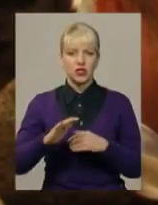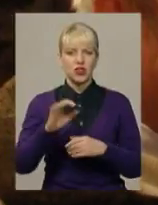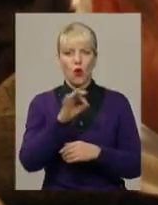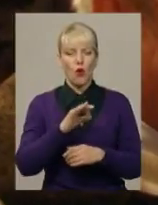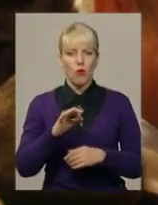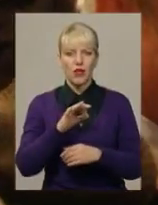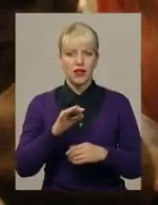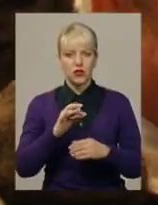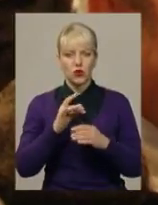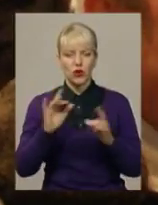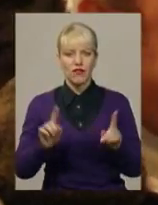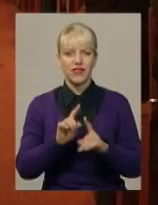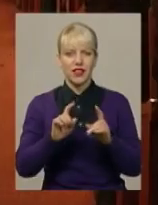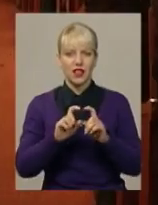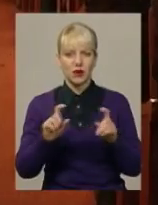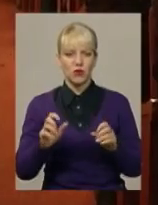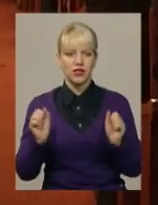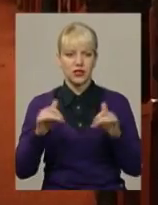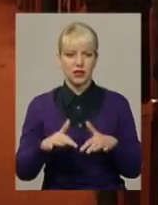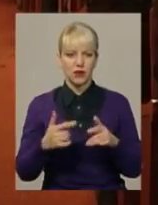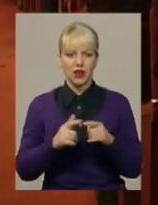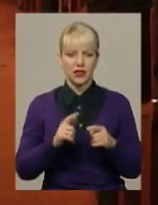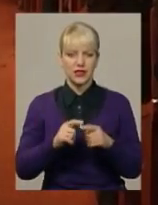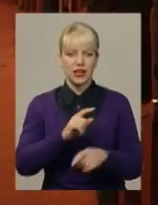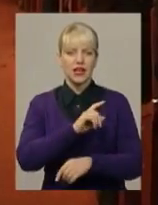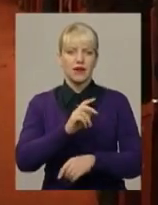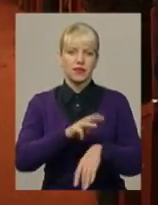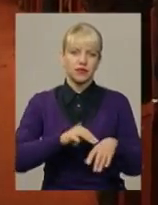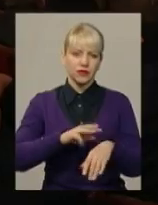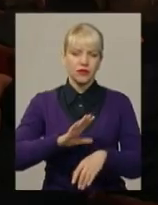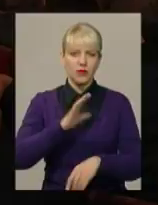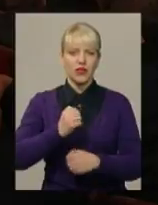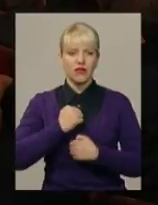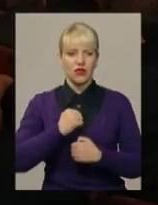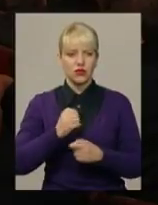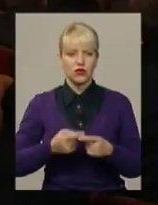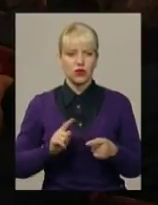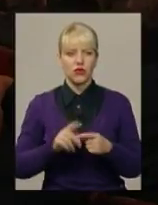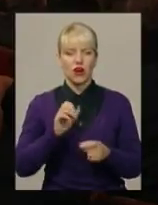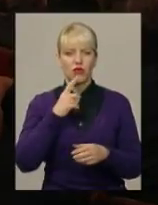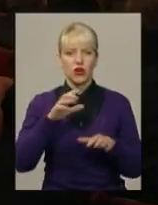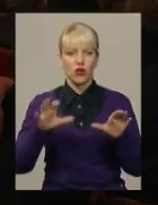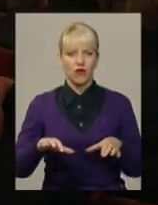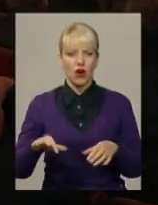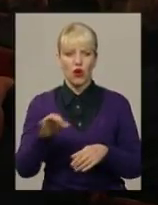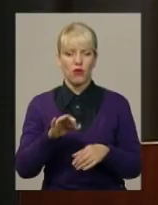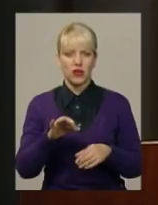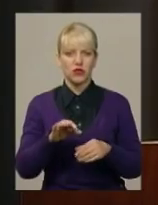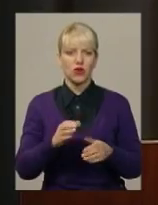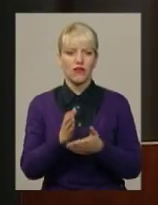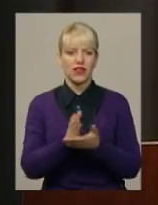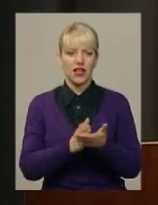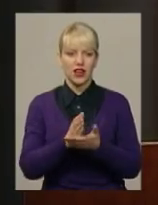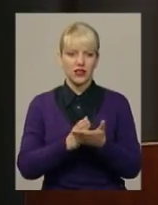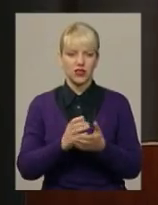зібралися понад 850 колишніх військових та силовиків краю. Як зазначив голова обласної ветеранської організації Асоціації